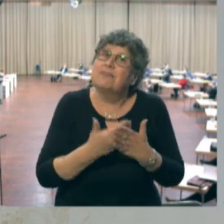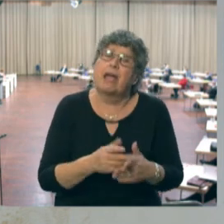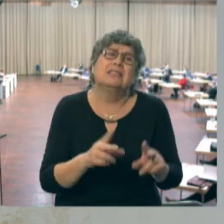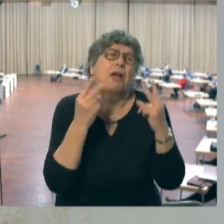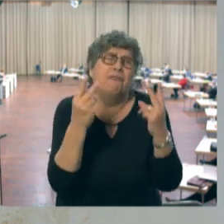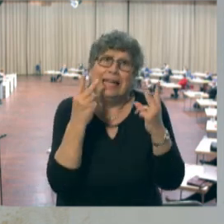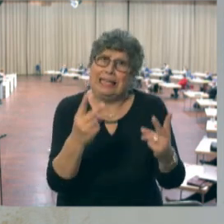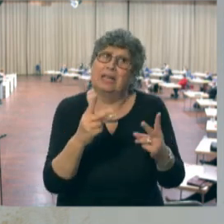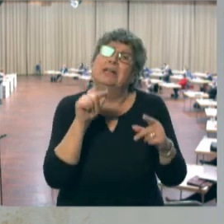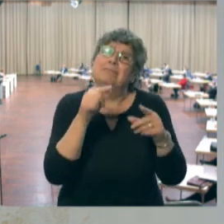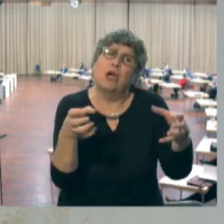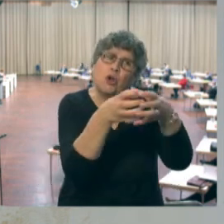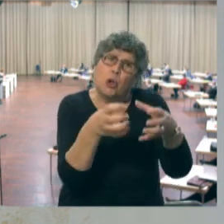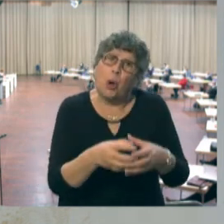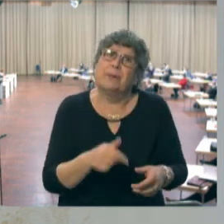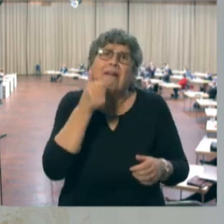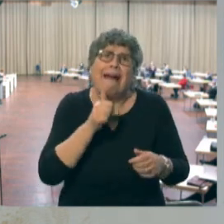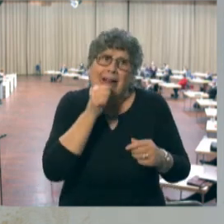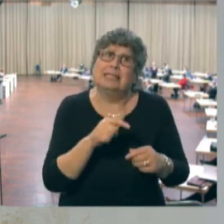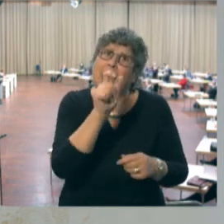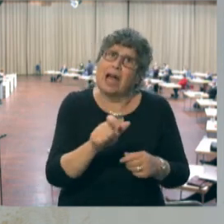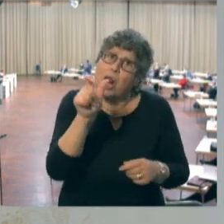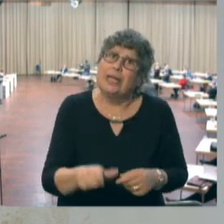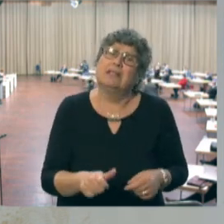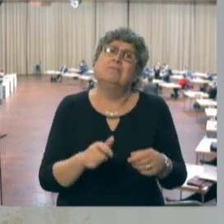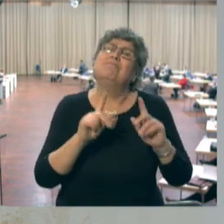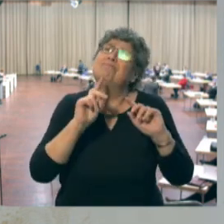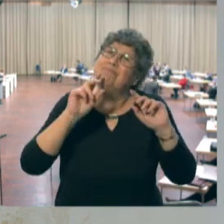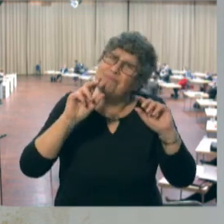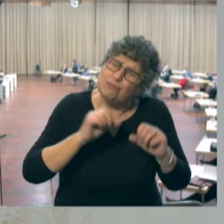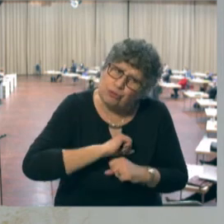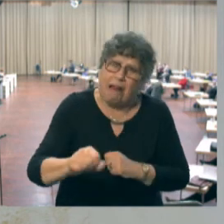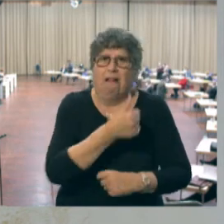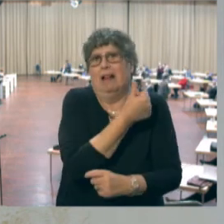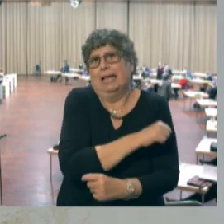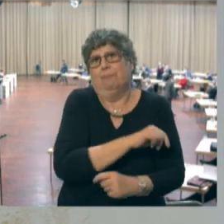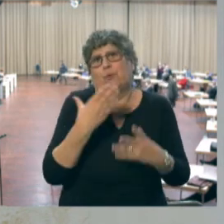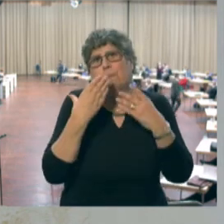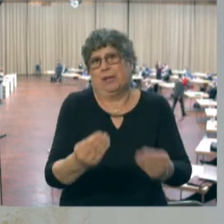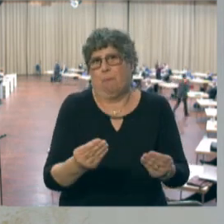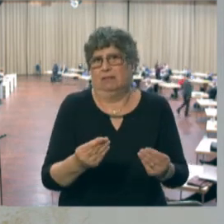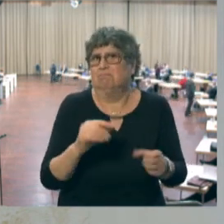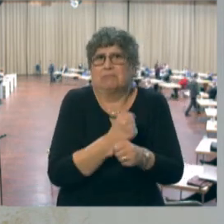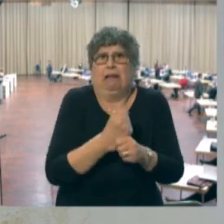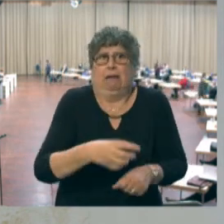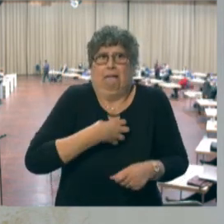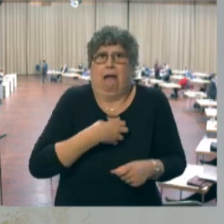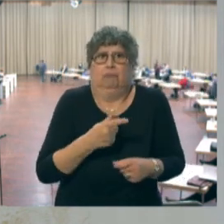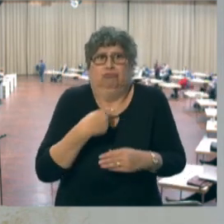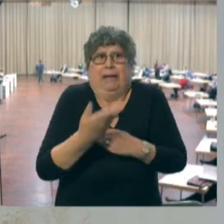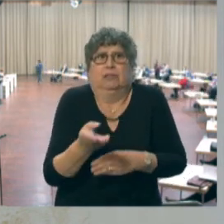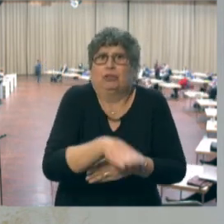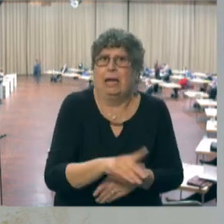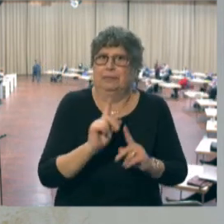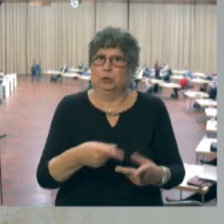Priorisierung einzuhalten. Wir müssen dafür Sorge tragen, dass die älteren Menschen nicht erkranken und dann eben den Tod finden.